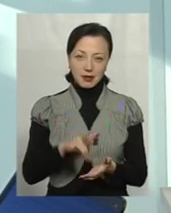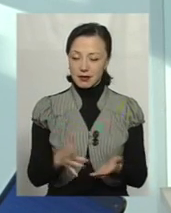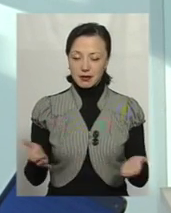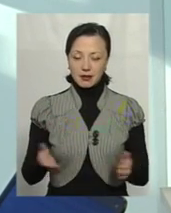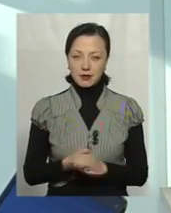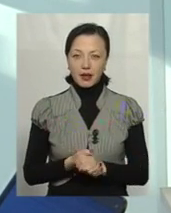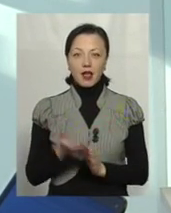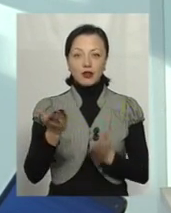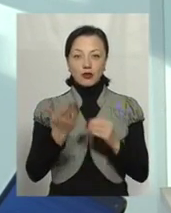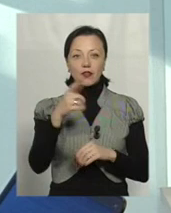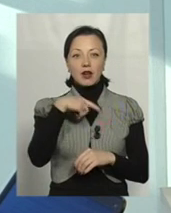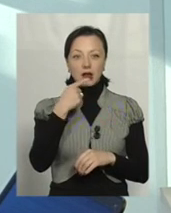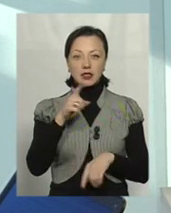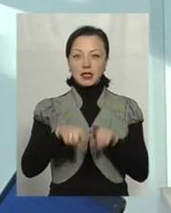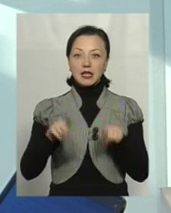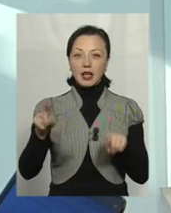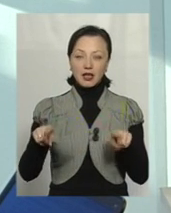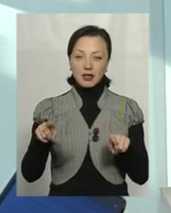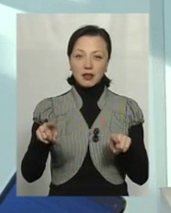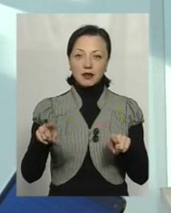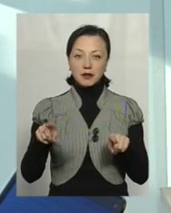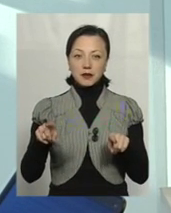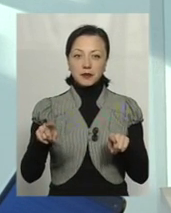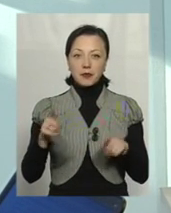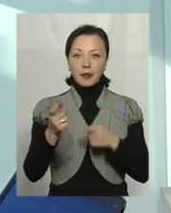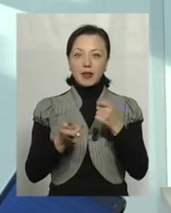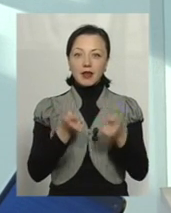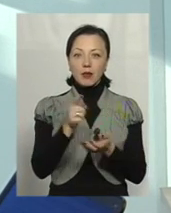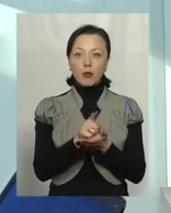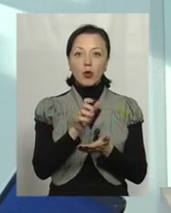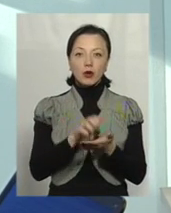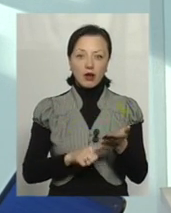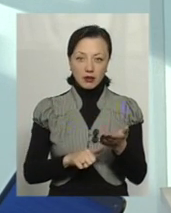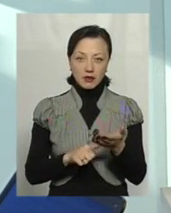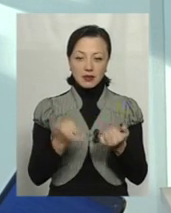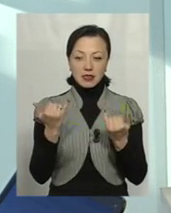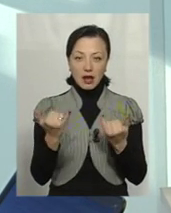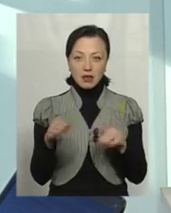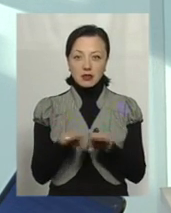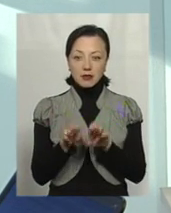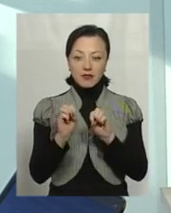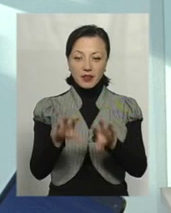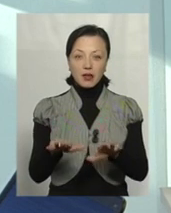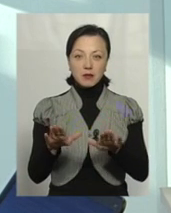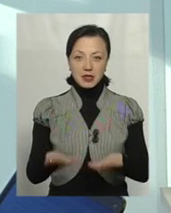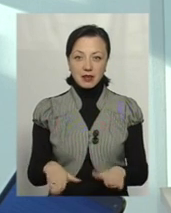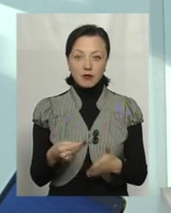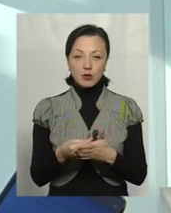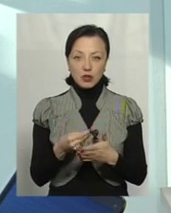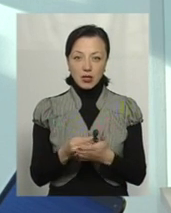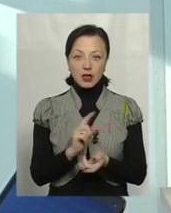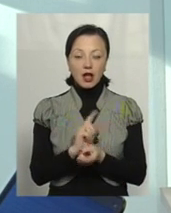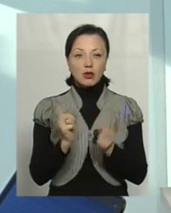Якщо ви кажете, що деякі частини, деяких дрібних податків зараз нібито віддали в місцеві бюджети,